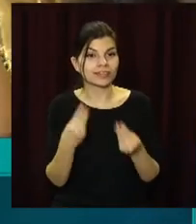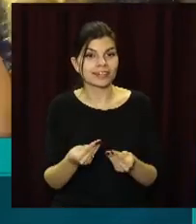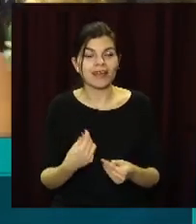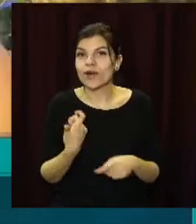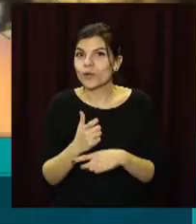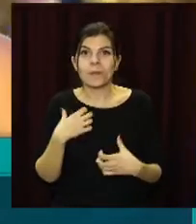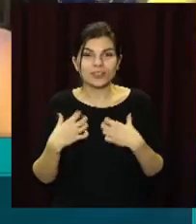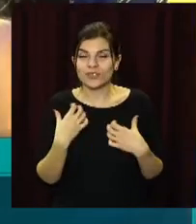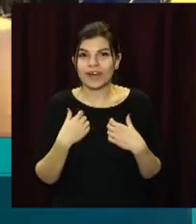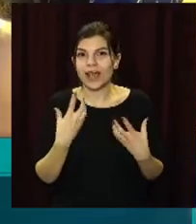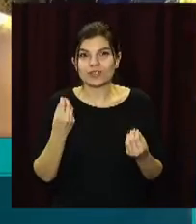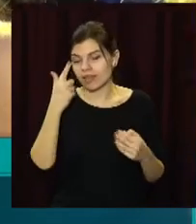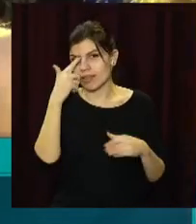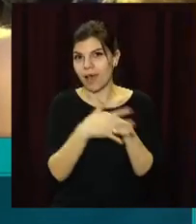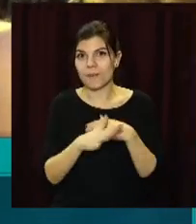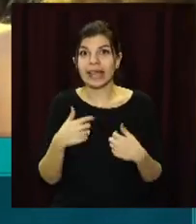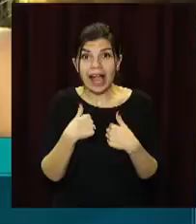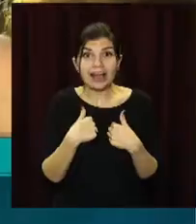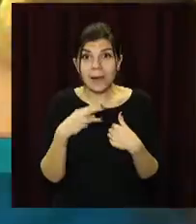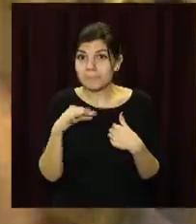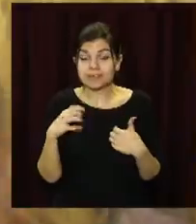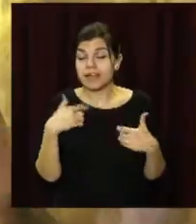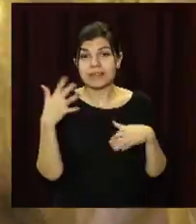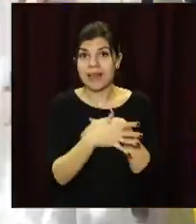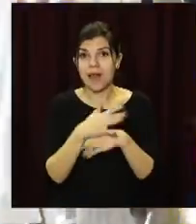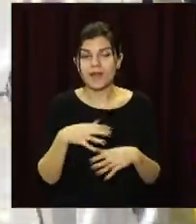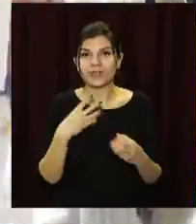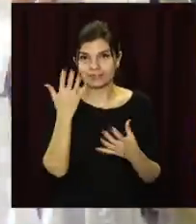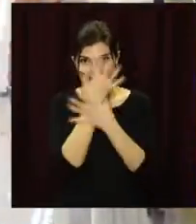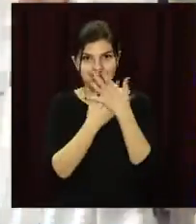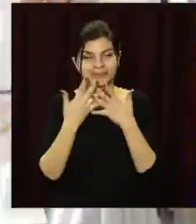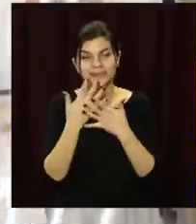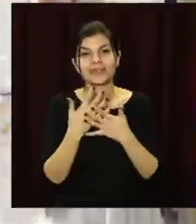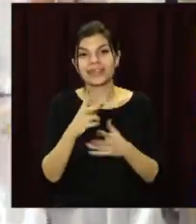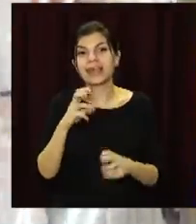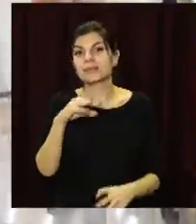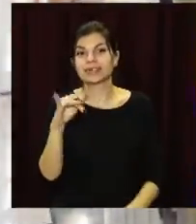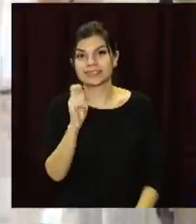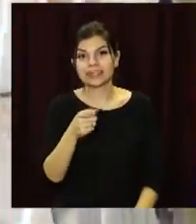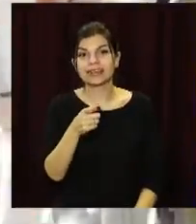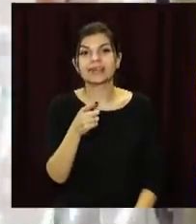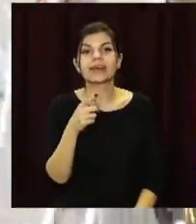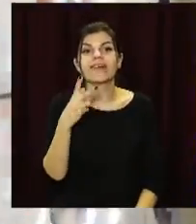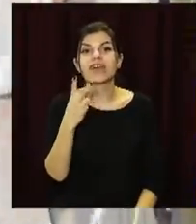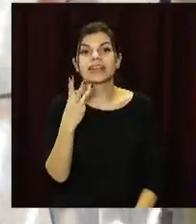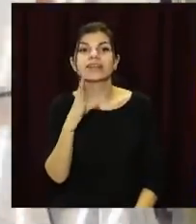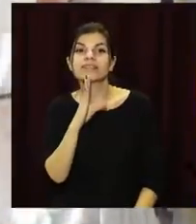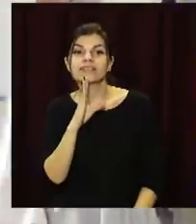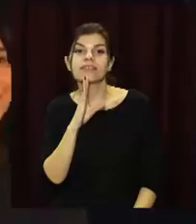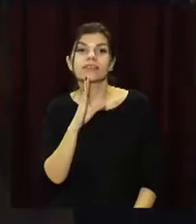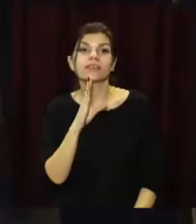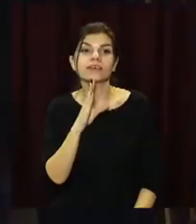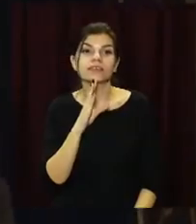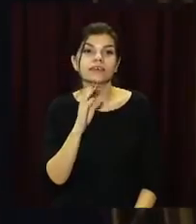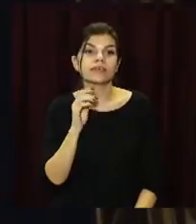-дуже хвилююся, я ще не зрозуміла, що я «Міс». Я ще не зрозумілася. Звання «Віцеміс» отримала 23-річна Вікторія Григор